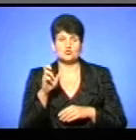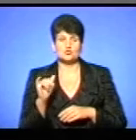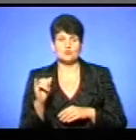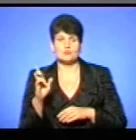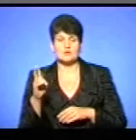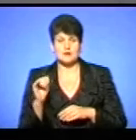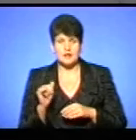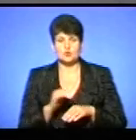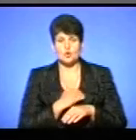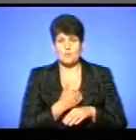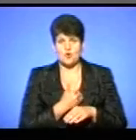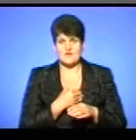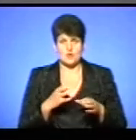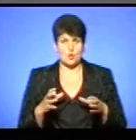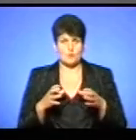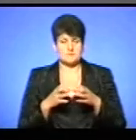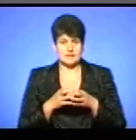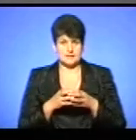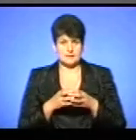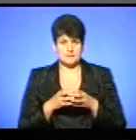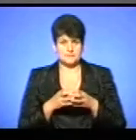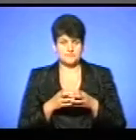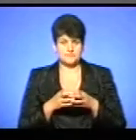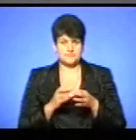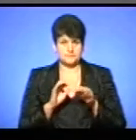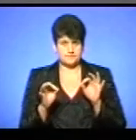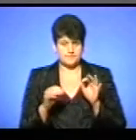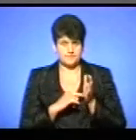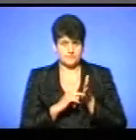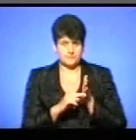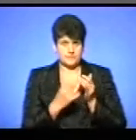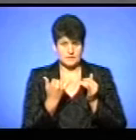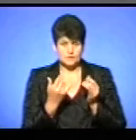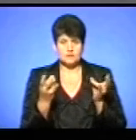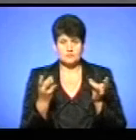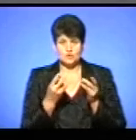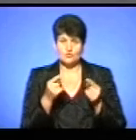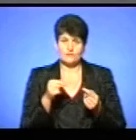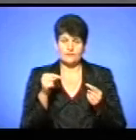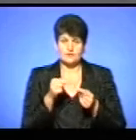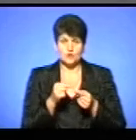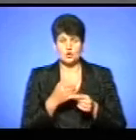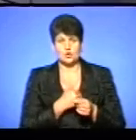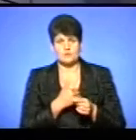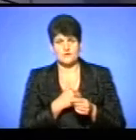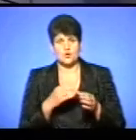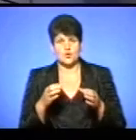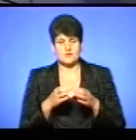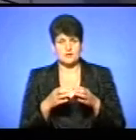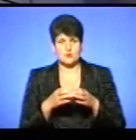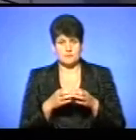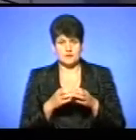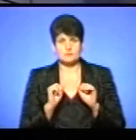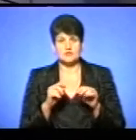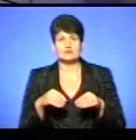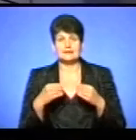– добровільного об'єднання, тому що, цитую, він зазначив сьогодні, що необхідно визначитися із терміном добровільного об'єднання громад можливо дати